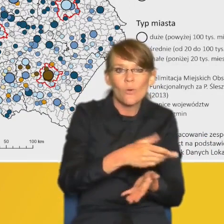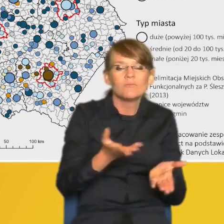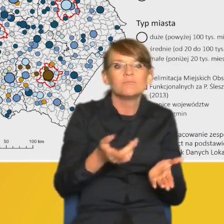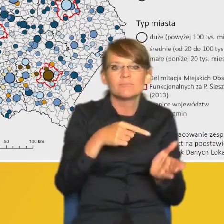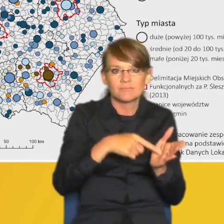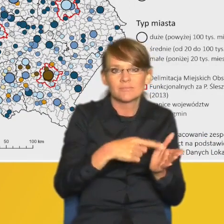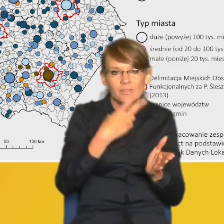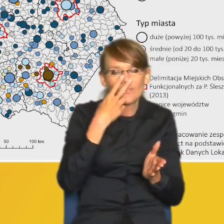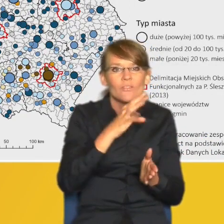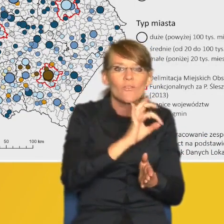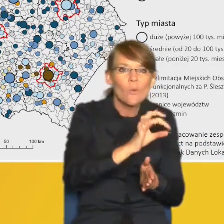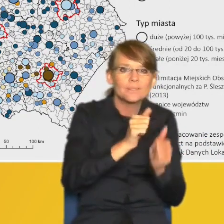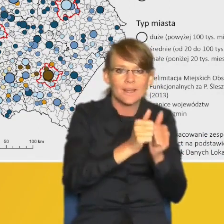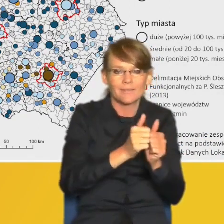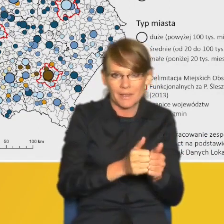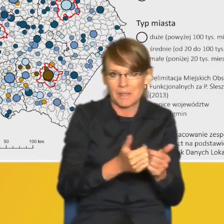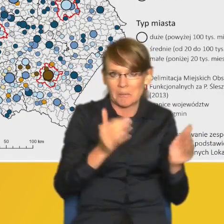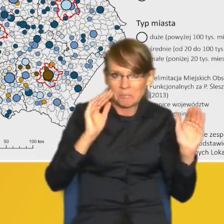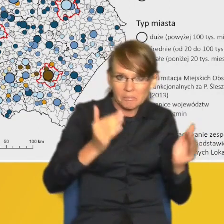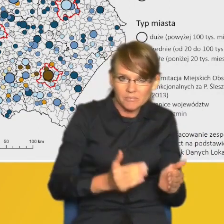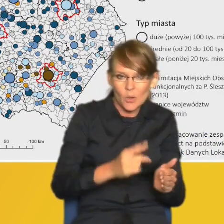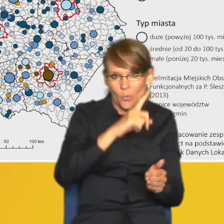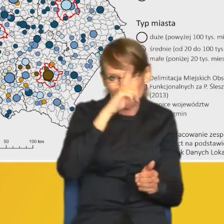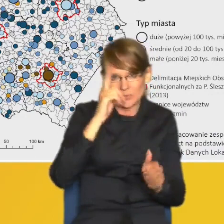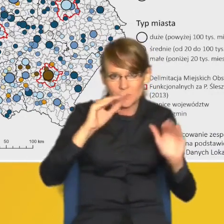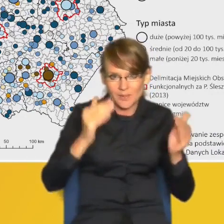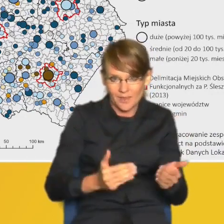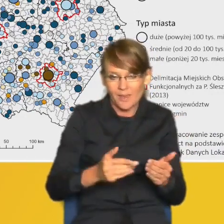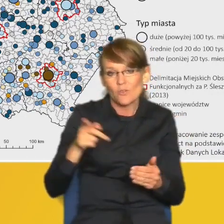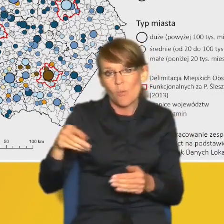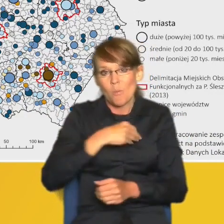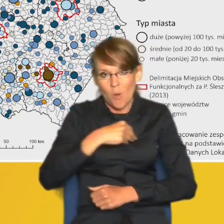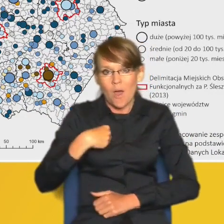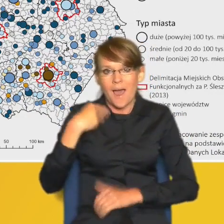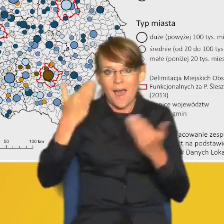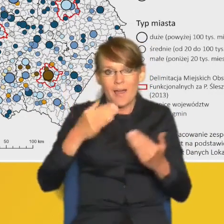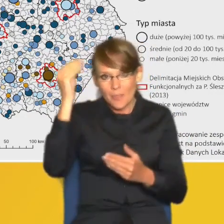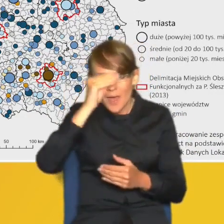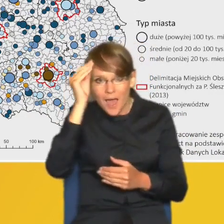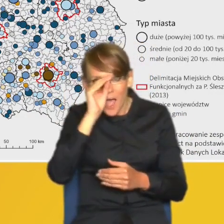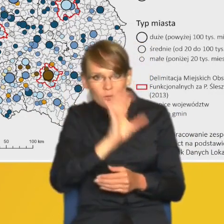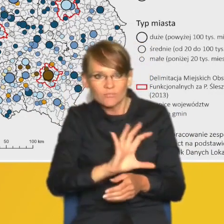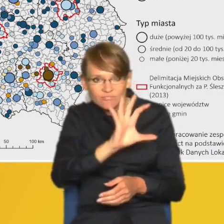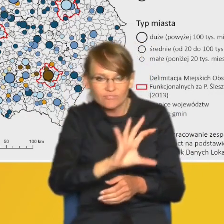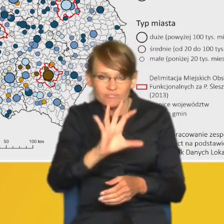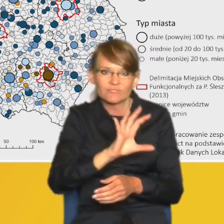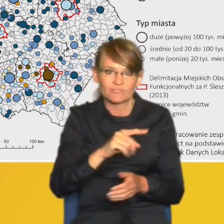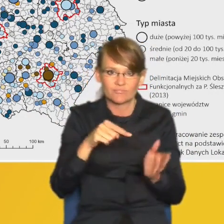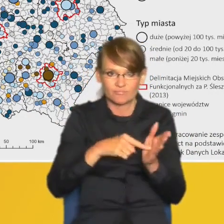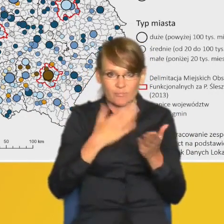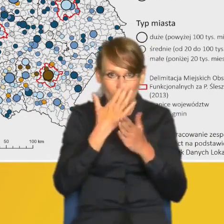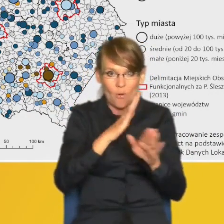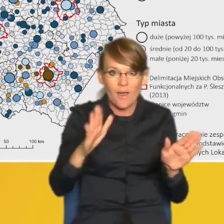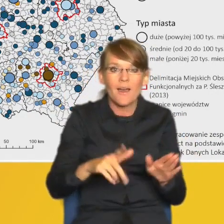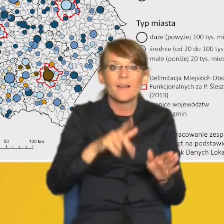odwołanie się do delimitacji przeprowadzonej przez Polską Akademię Nauk. Tych miast średnich tracących funkcje